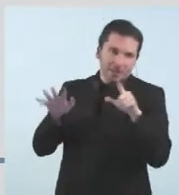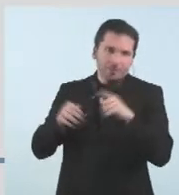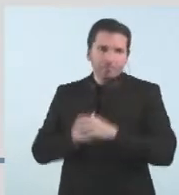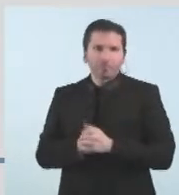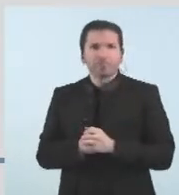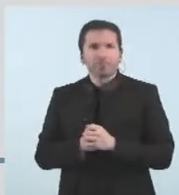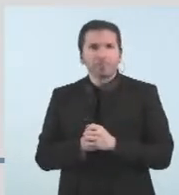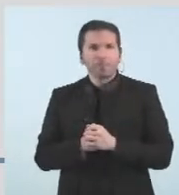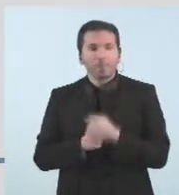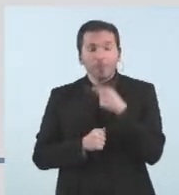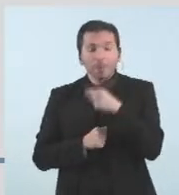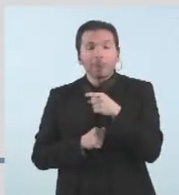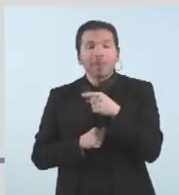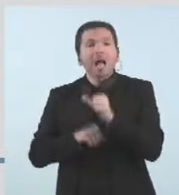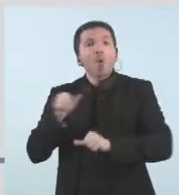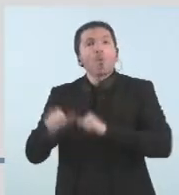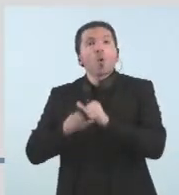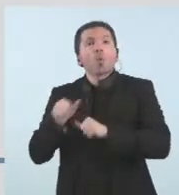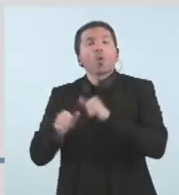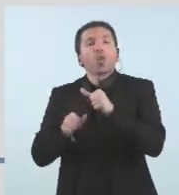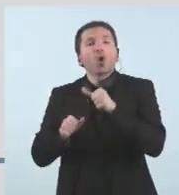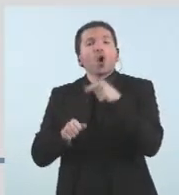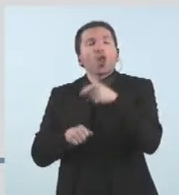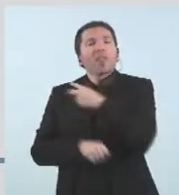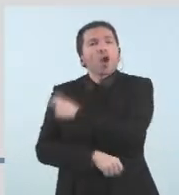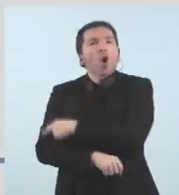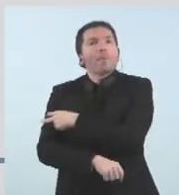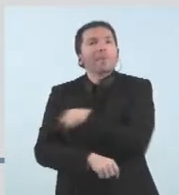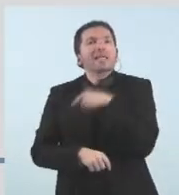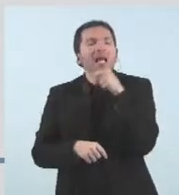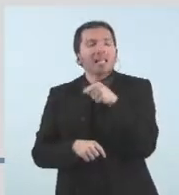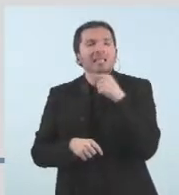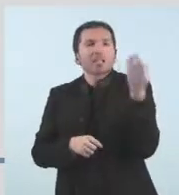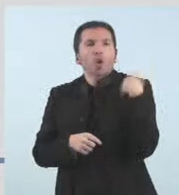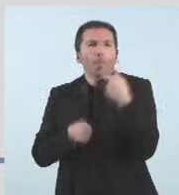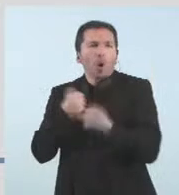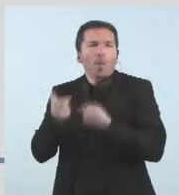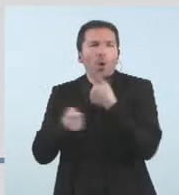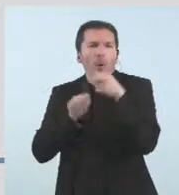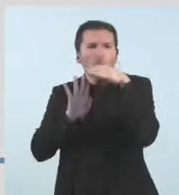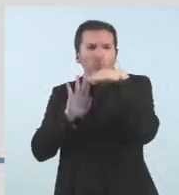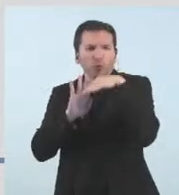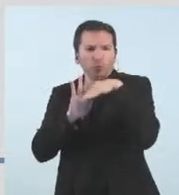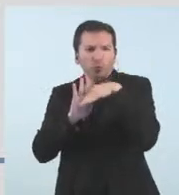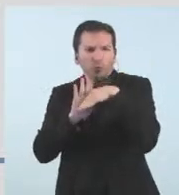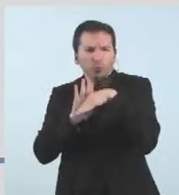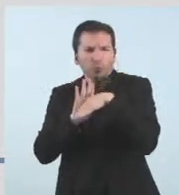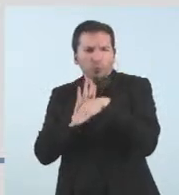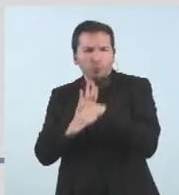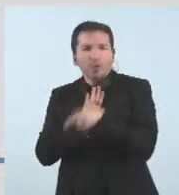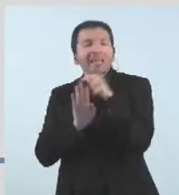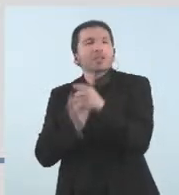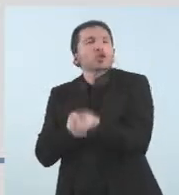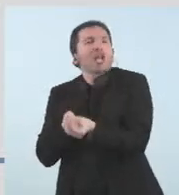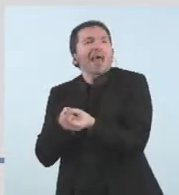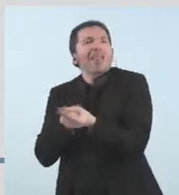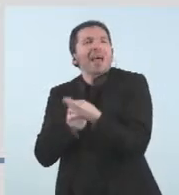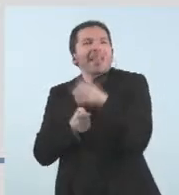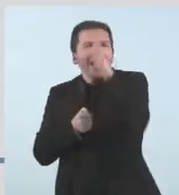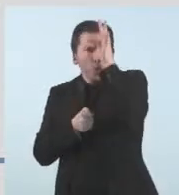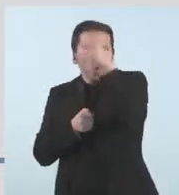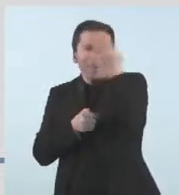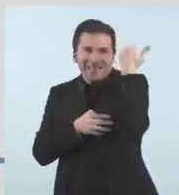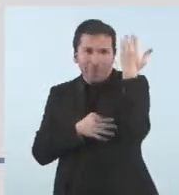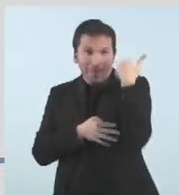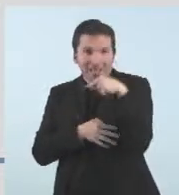L'evolució de l'hospitalització, veiem com l'hospitalització també ha anat baixant de forma progressiva, i això com saben són les dades del passat diumenge, però en